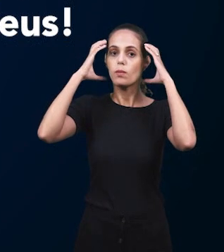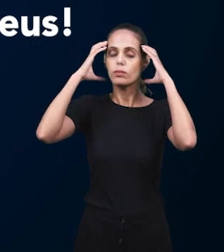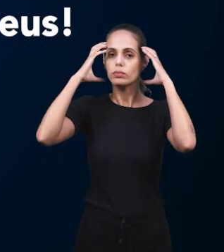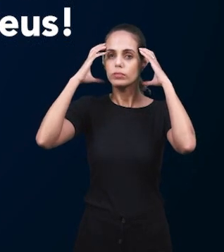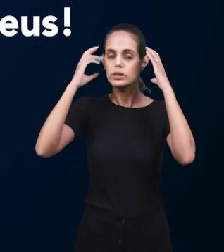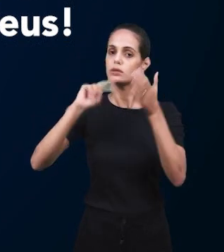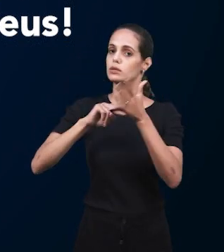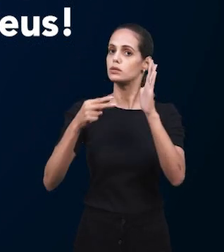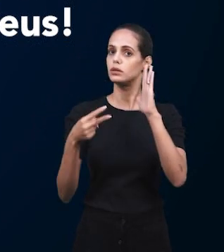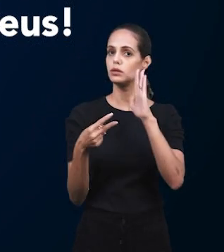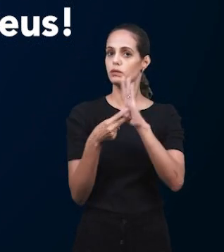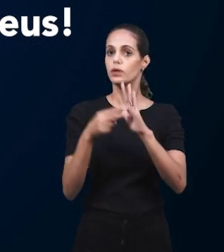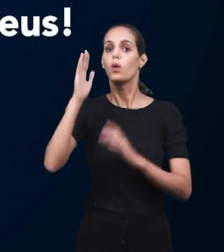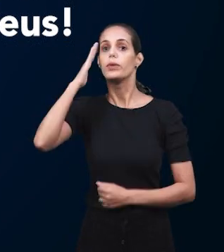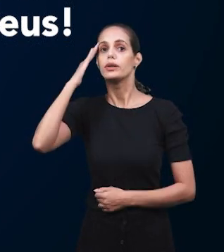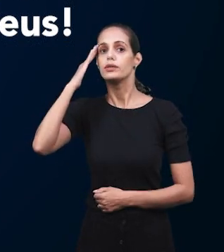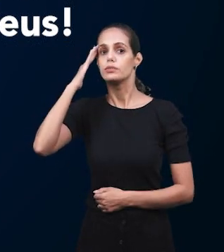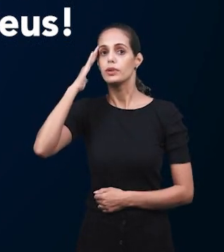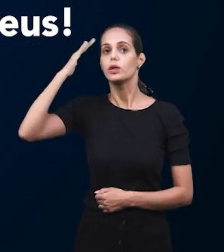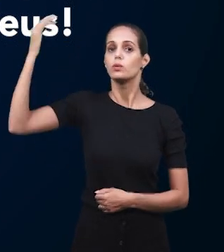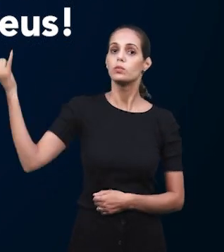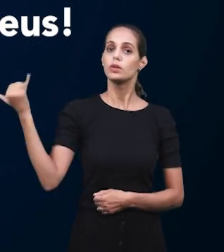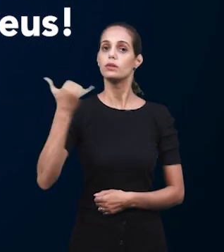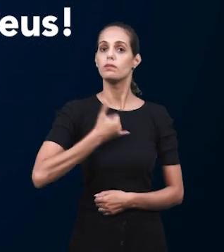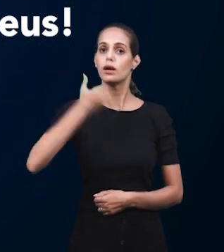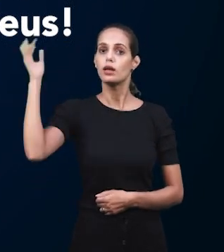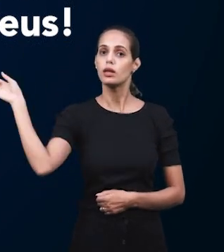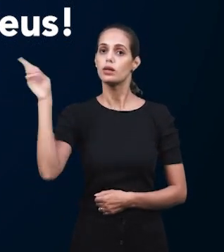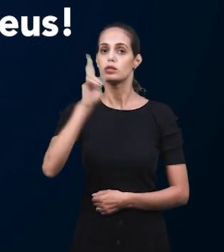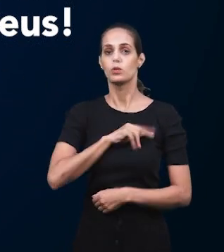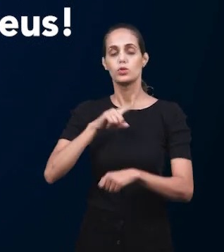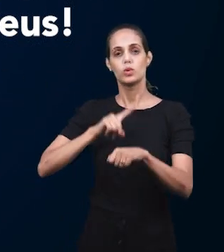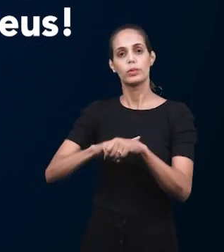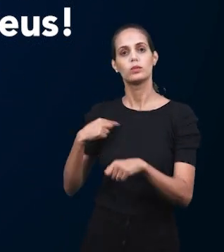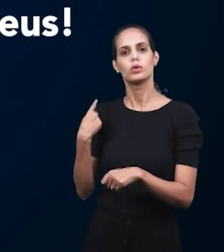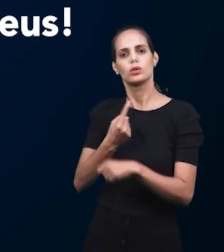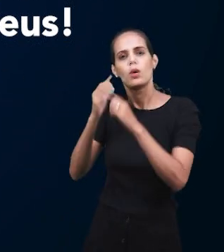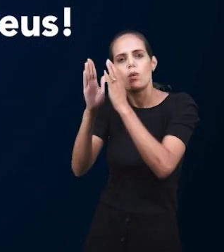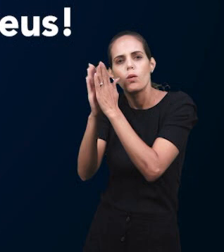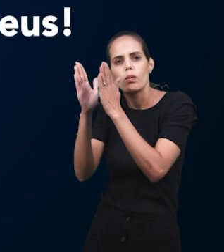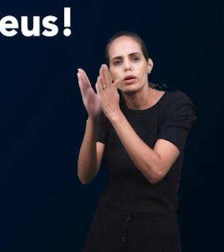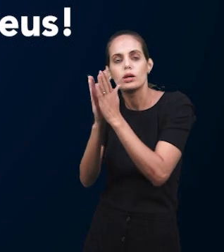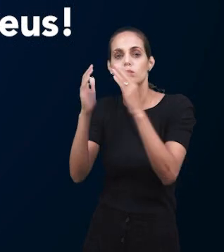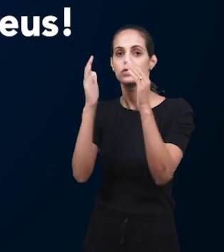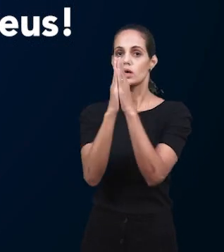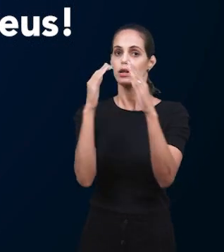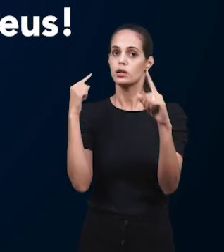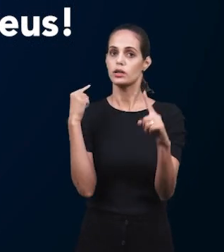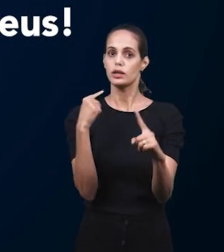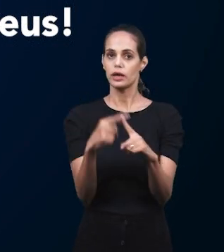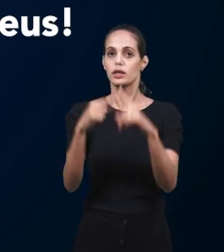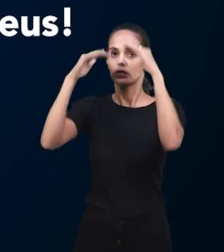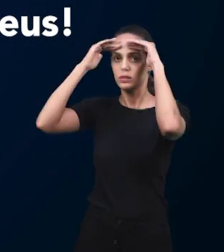Слава Богу за всех служителей, которые братья служат в церкви.